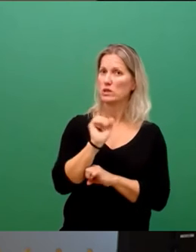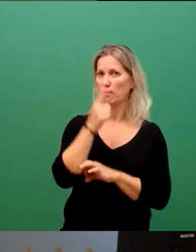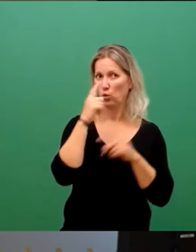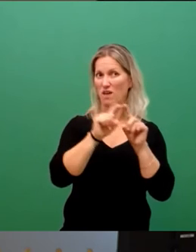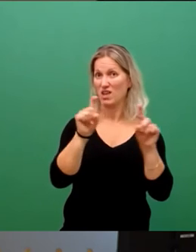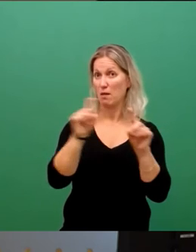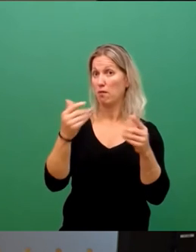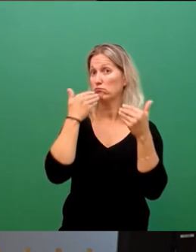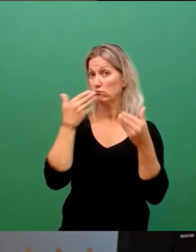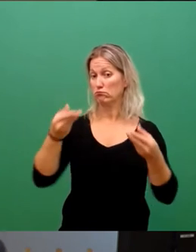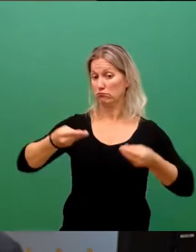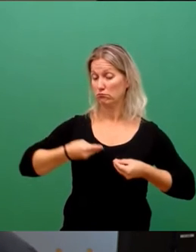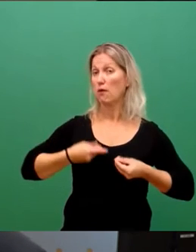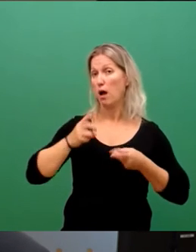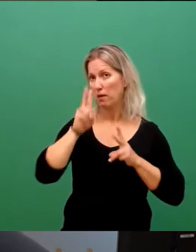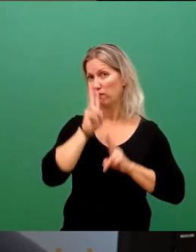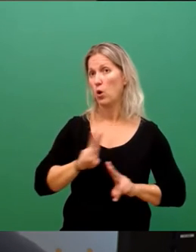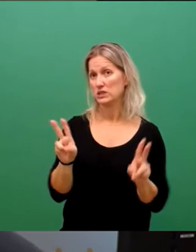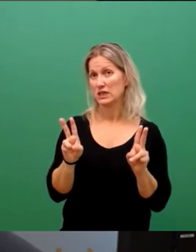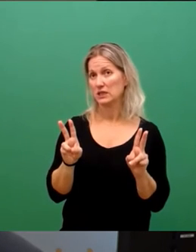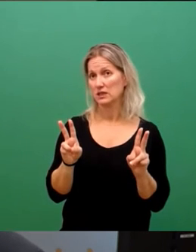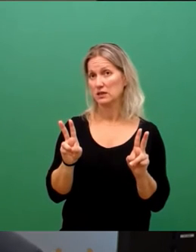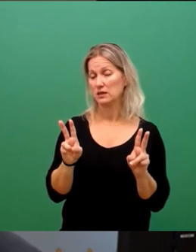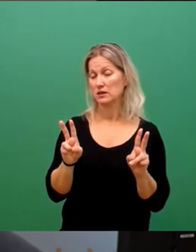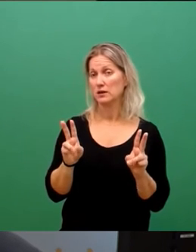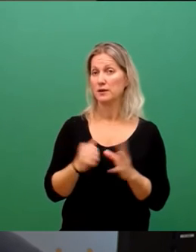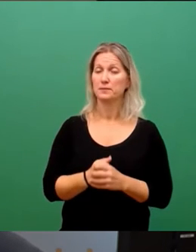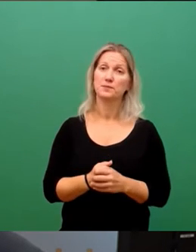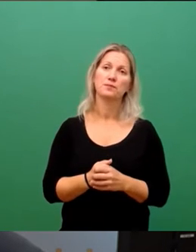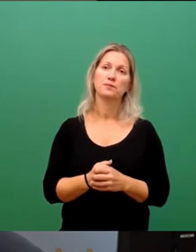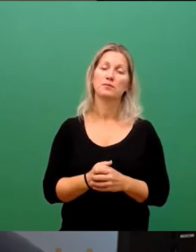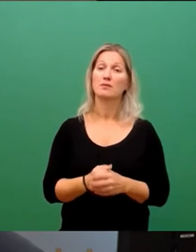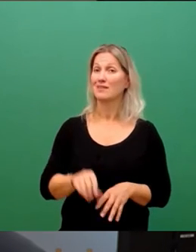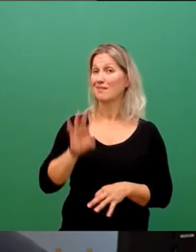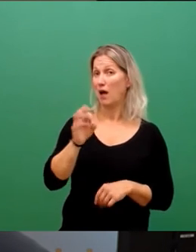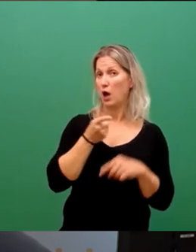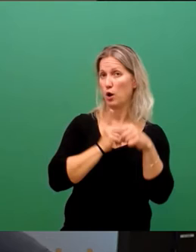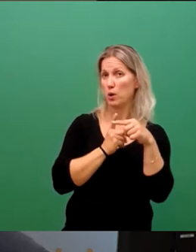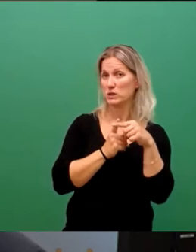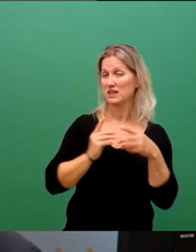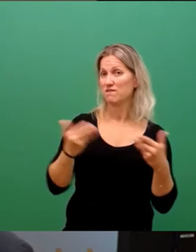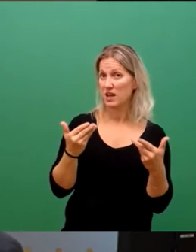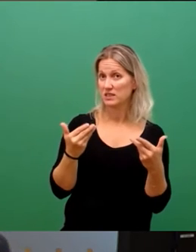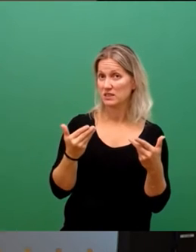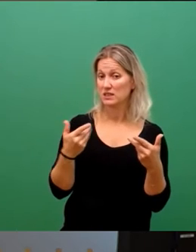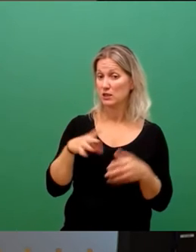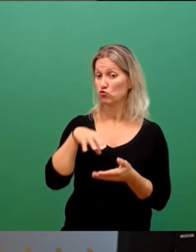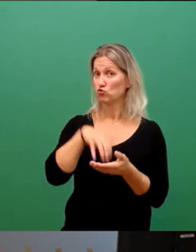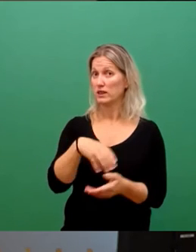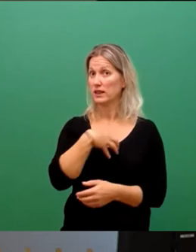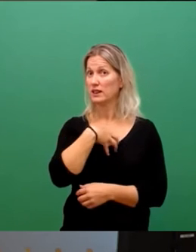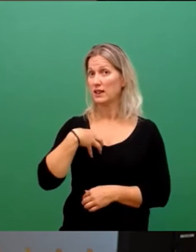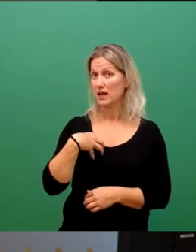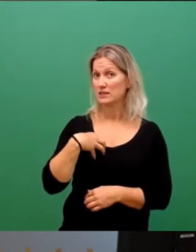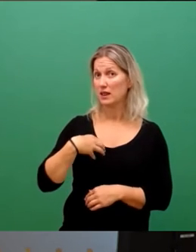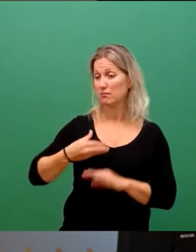Ich werde später noch darauf eingehen. Ein wesentlich positiver Faktor ist zudem, dass die Stadt Dresden in den vergangenen